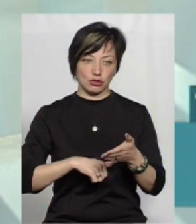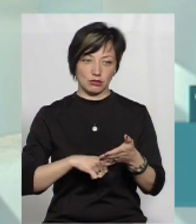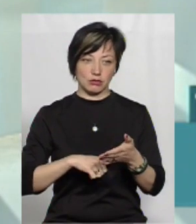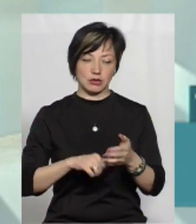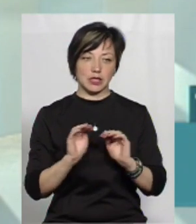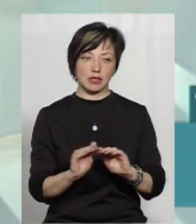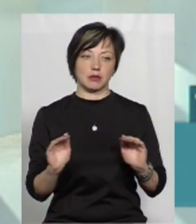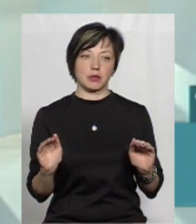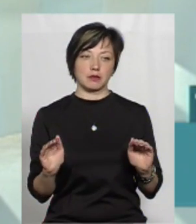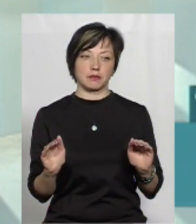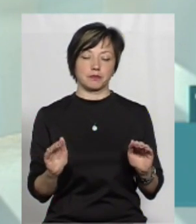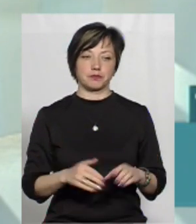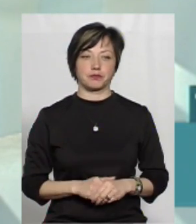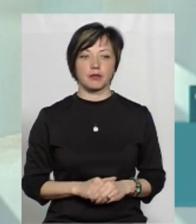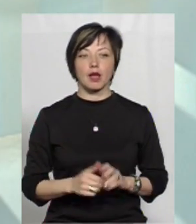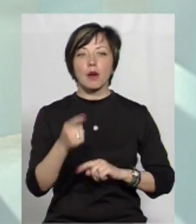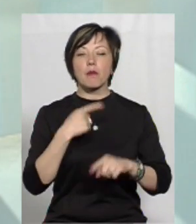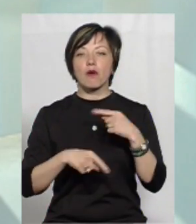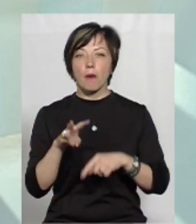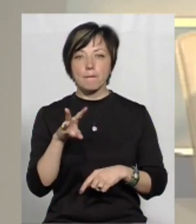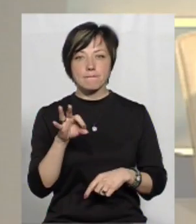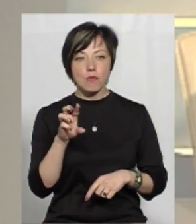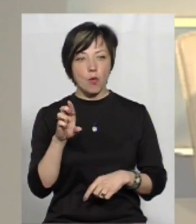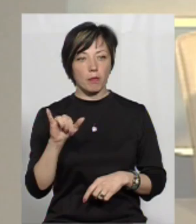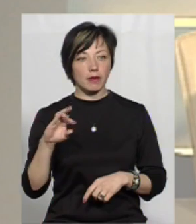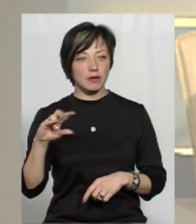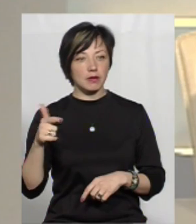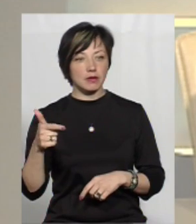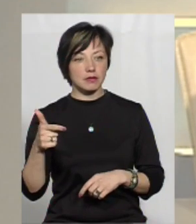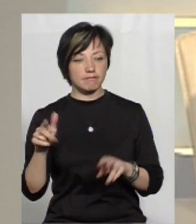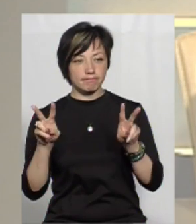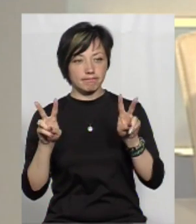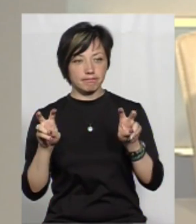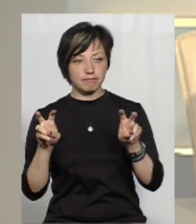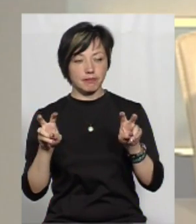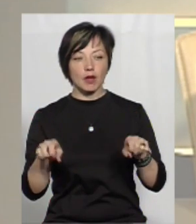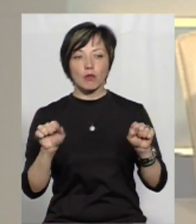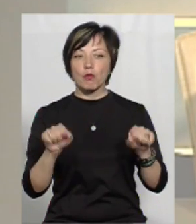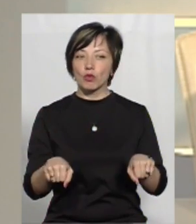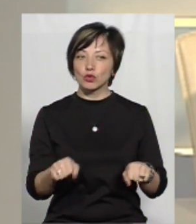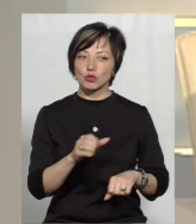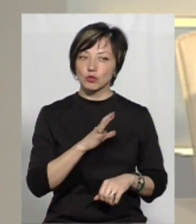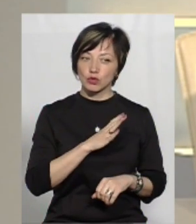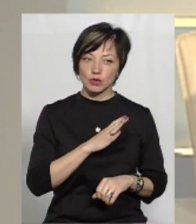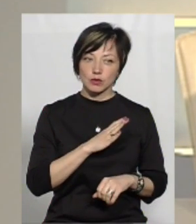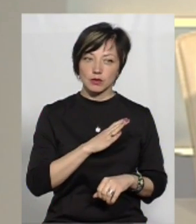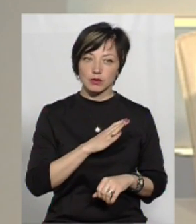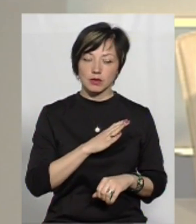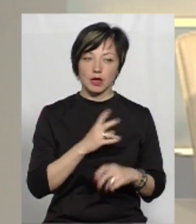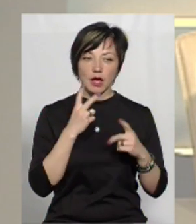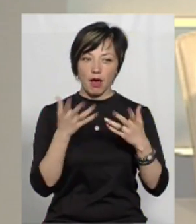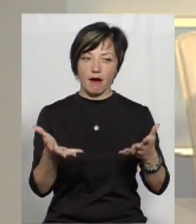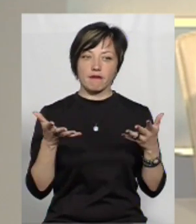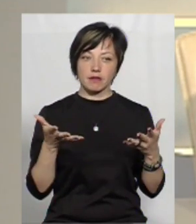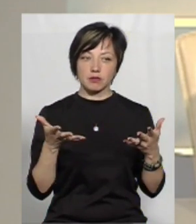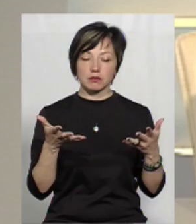дітьми. Повернемося до мобінгу. Він може бути явним,